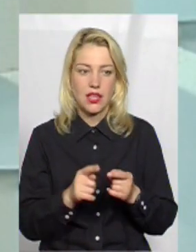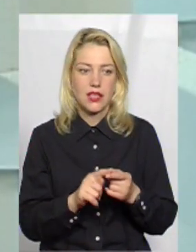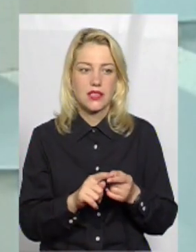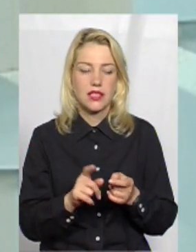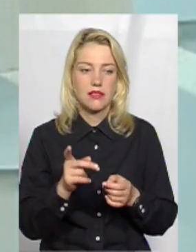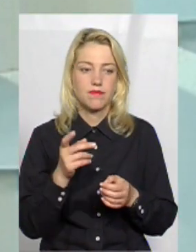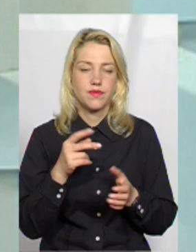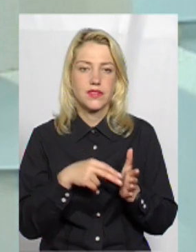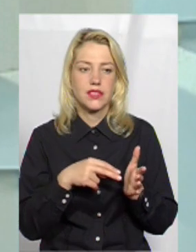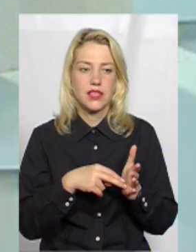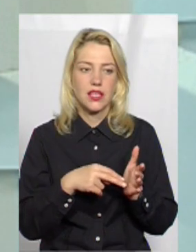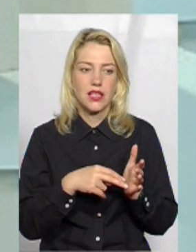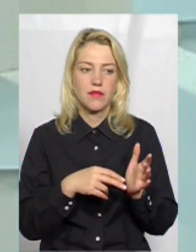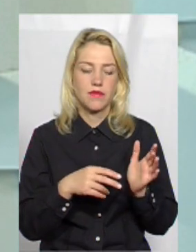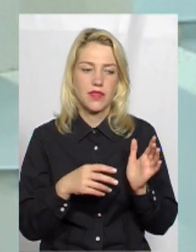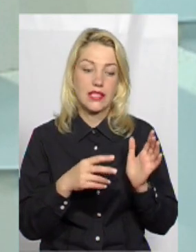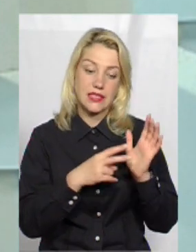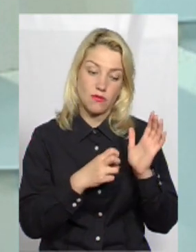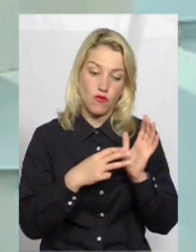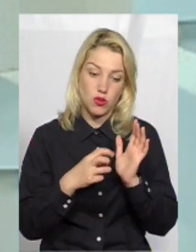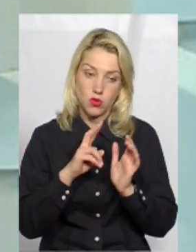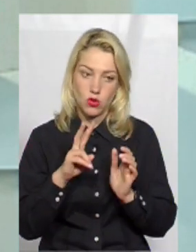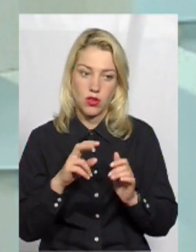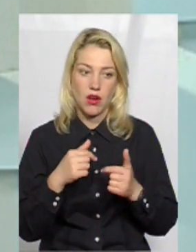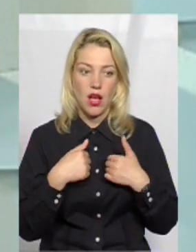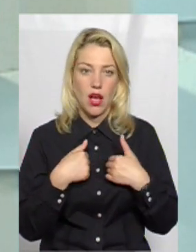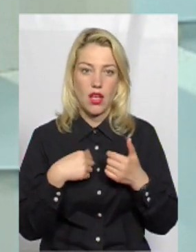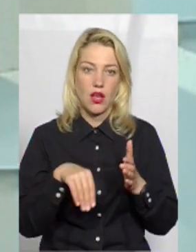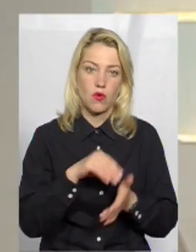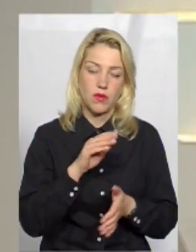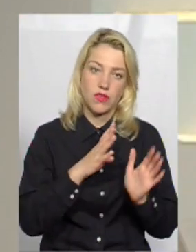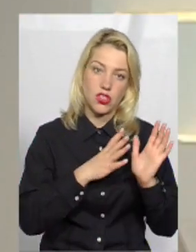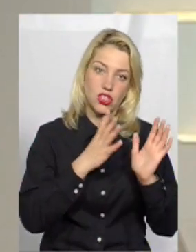Зазвичай, ціна до Сінгапуру – 700-800 доларів. Я купив за 490.